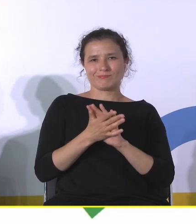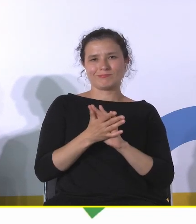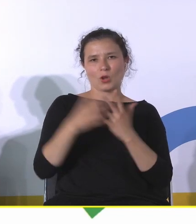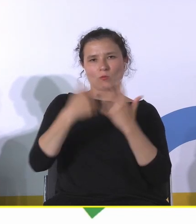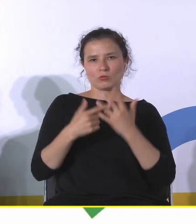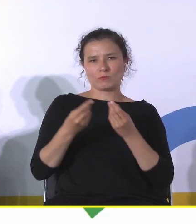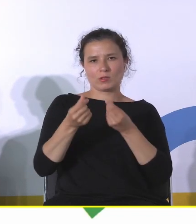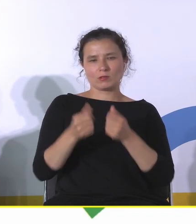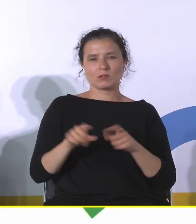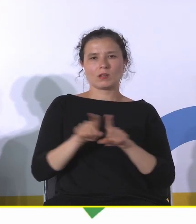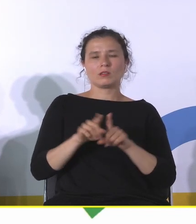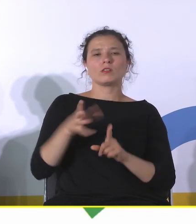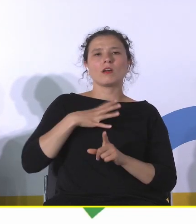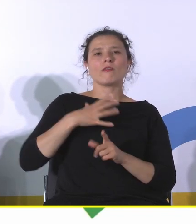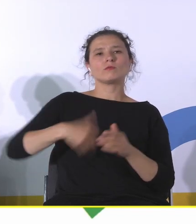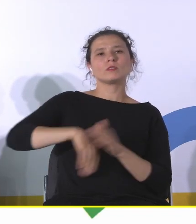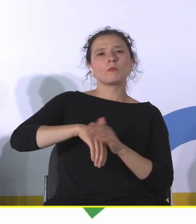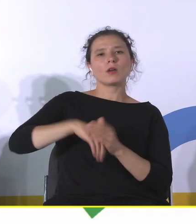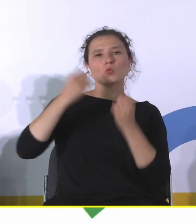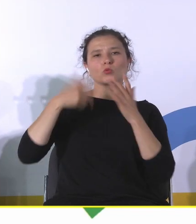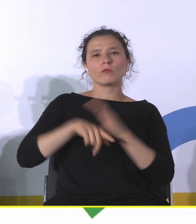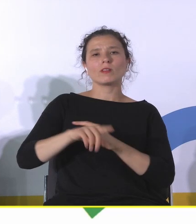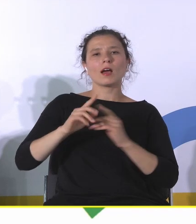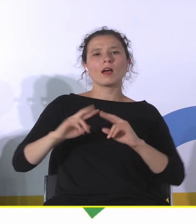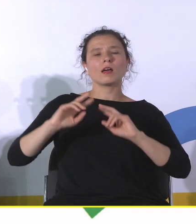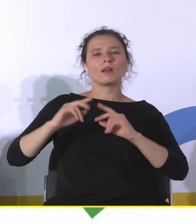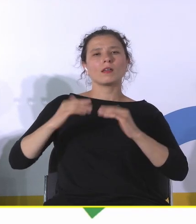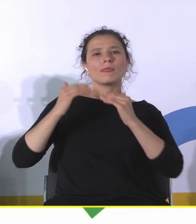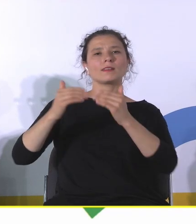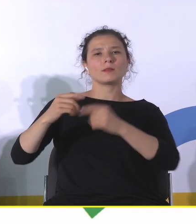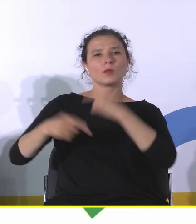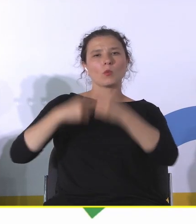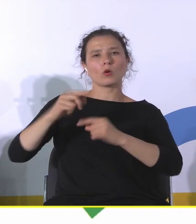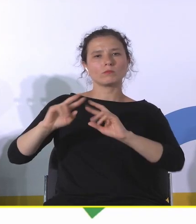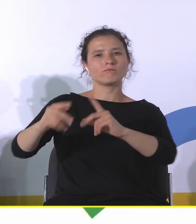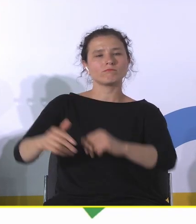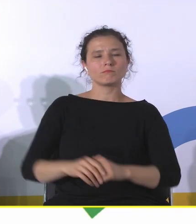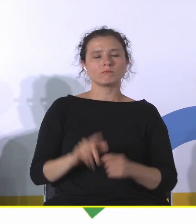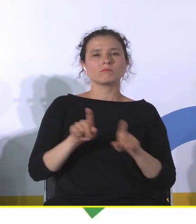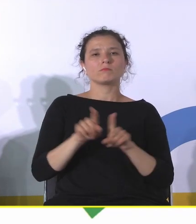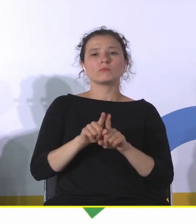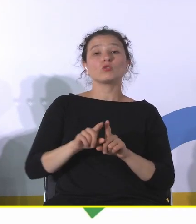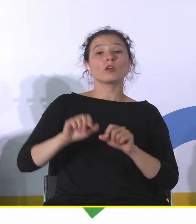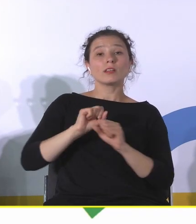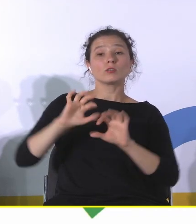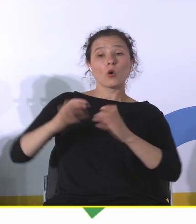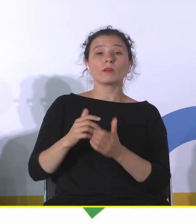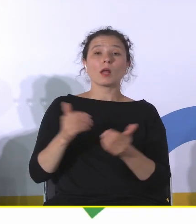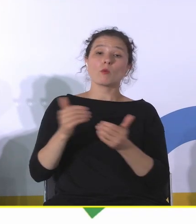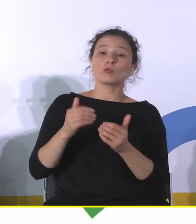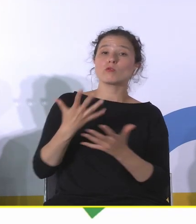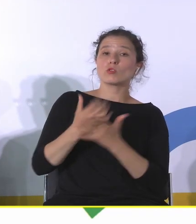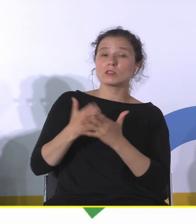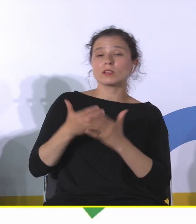spuścizny kulturowej przyszłym pokoleniom, istnienia tych obiektów, czy opcji korzystania z nich w bliższej czy dalszej przyszłości. Ale to